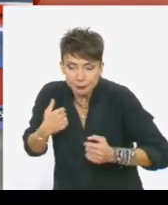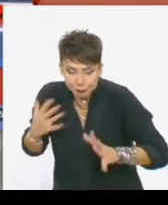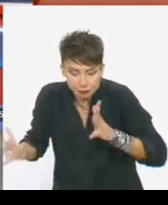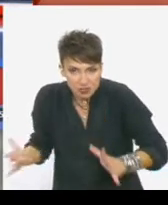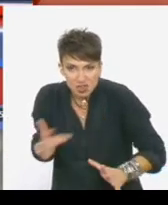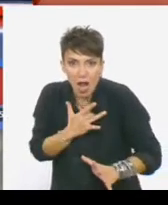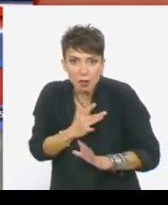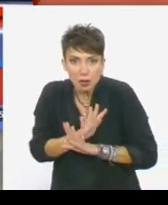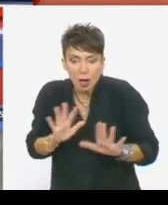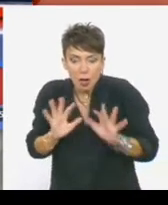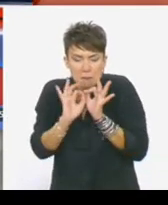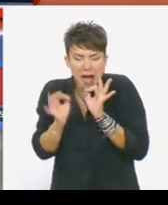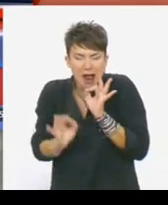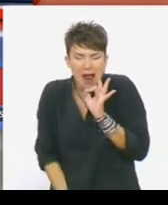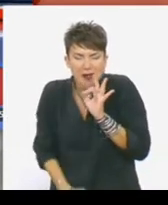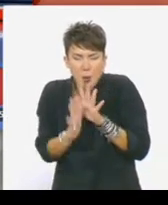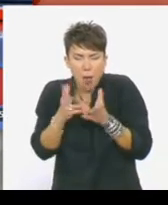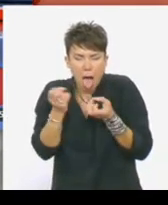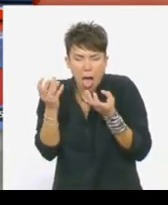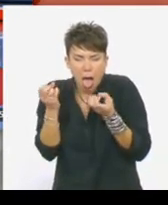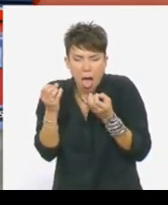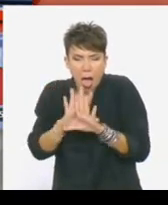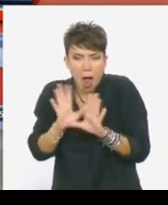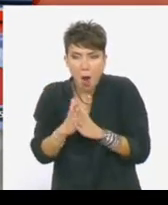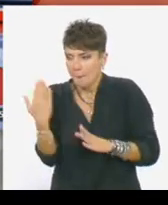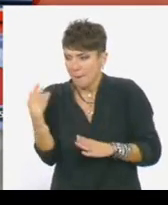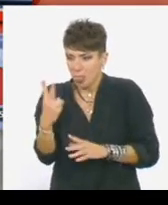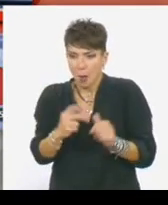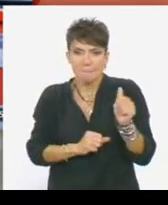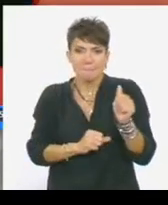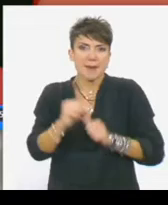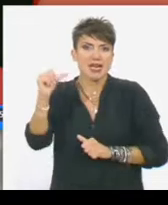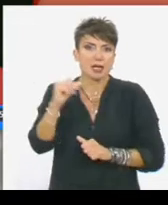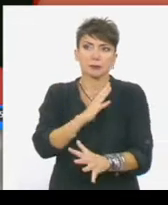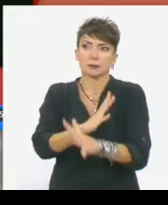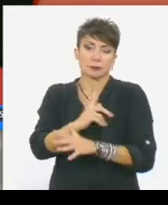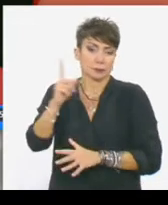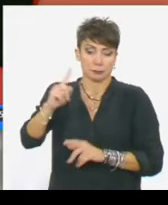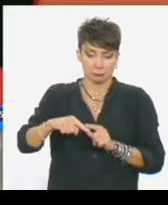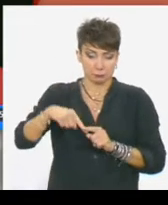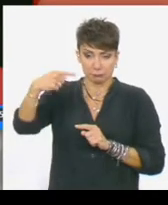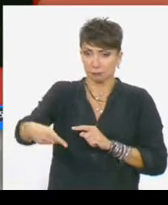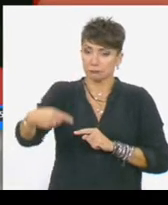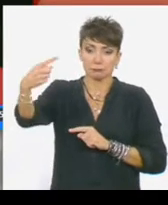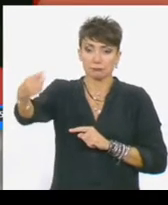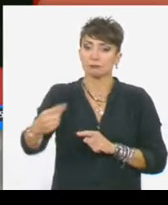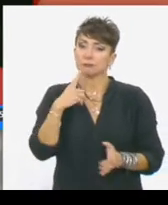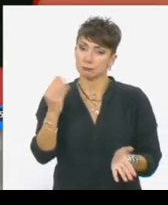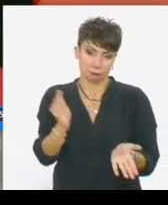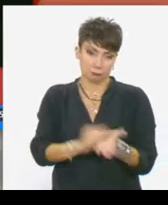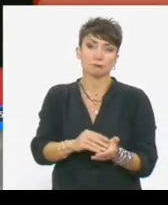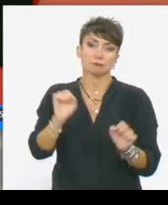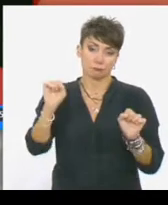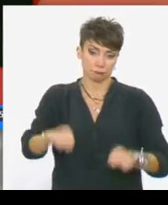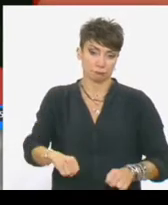Όλα αυτά τα περιγράφει με κάθε λεπτομέρεια στην κατάθεση που έδωσε πριν από δύο μήνες στην εισαγγελία και τις επόμενες μέρες αναμένεται να καταθέσει πάλι και